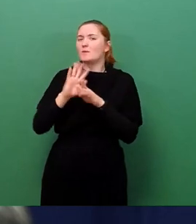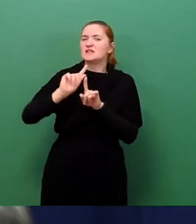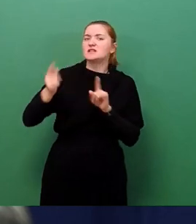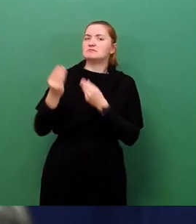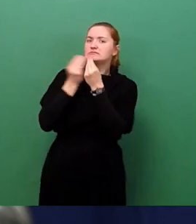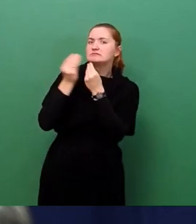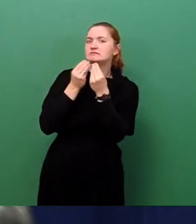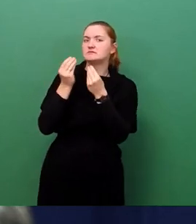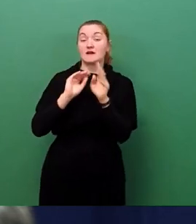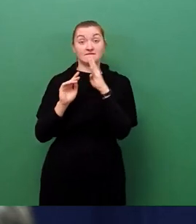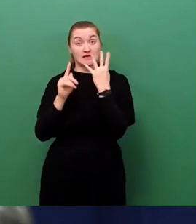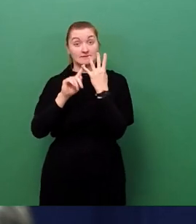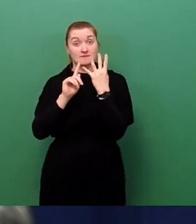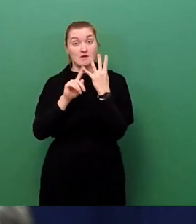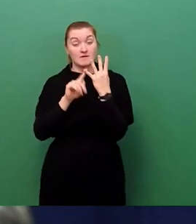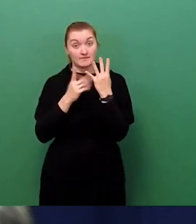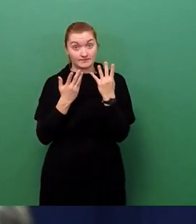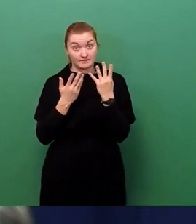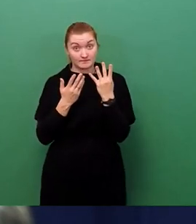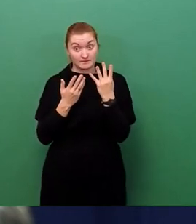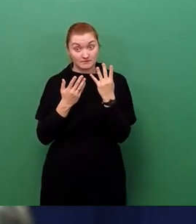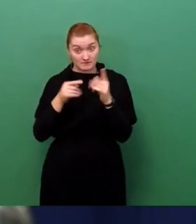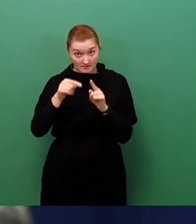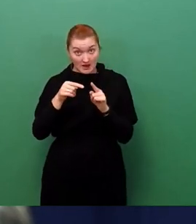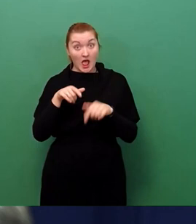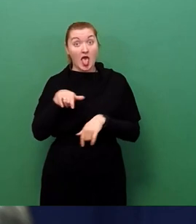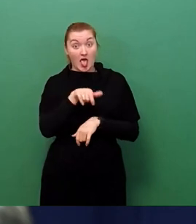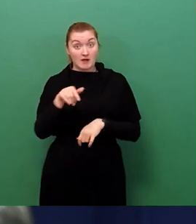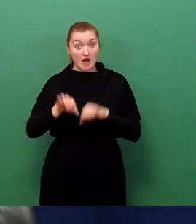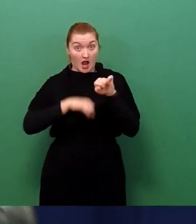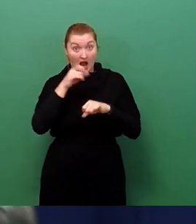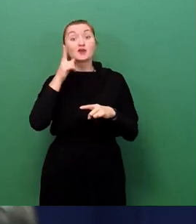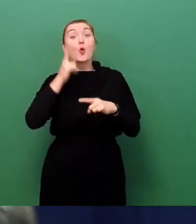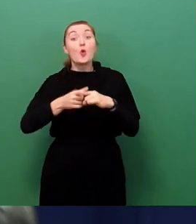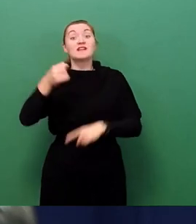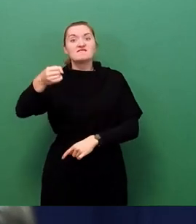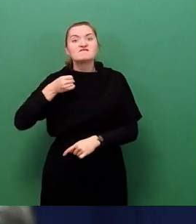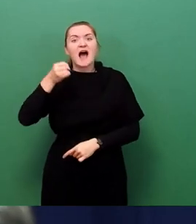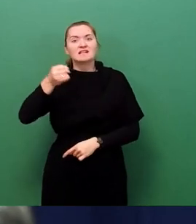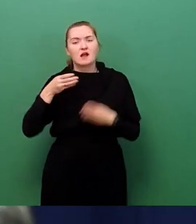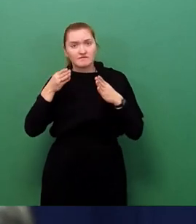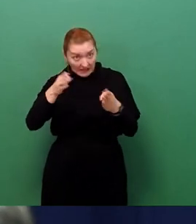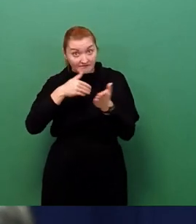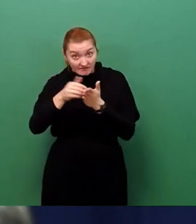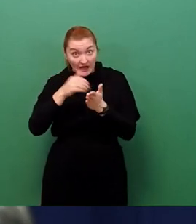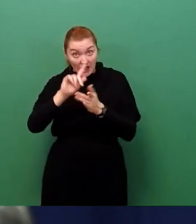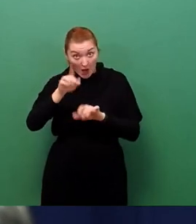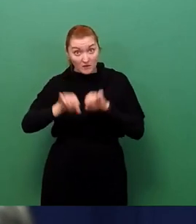geplant, weitere Teile des Elberat- und Wanderweges zur Fahrradstraße umzuwidmen?